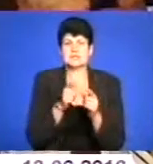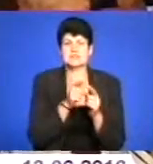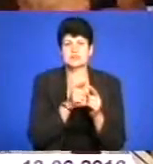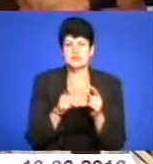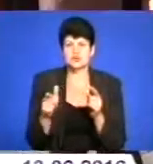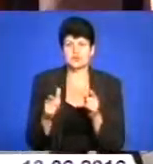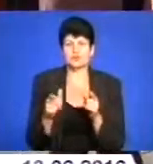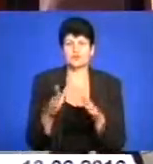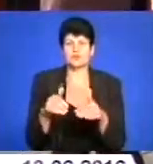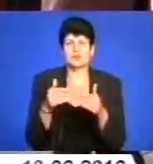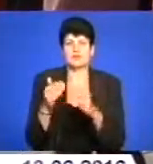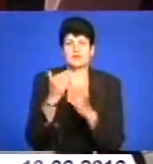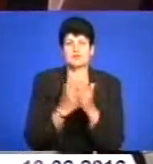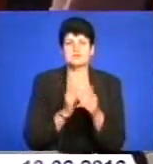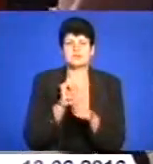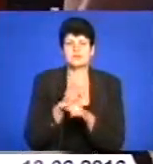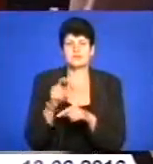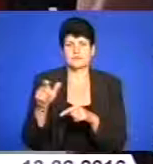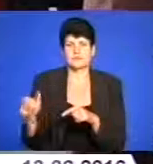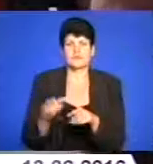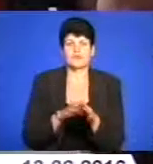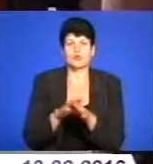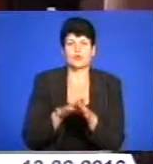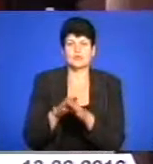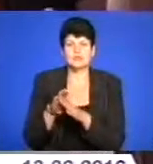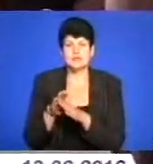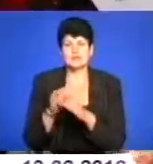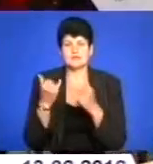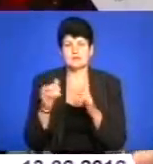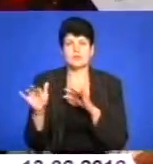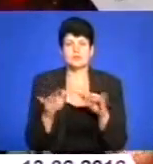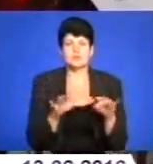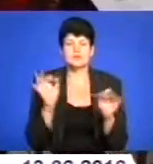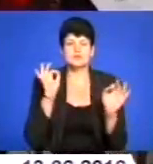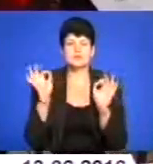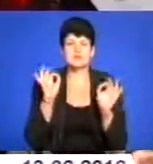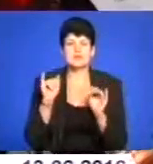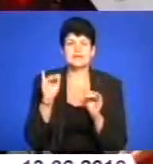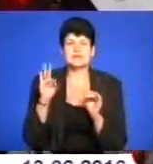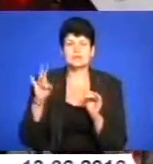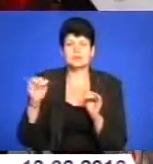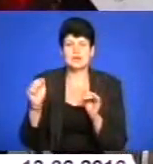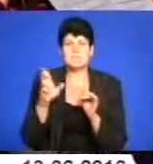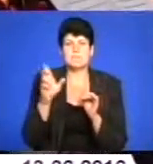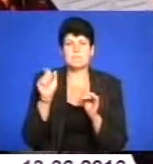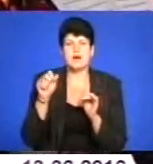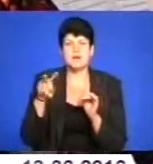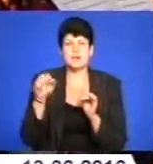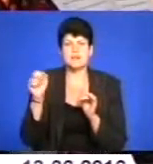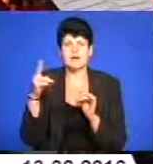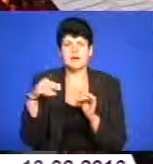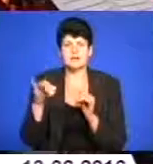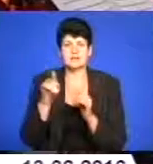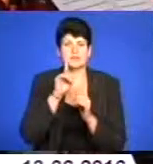замовлення глядачів. Цього разу у виконанні Галицького камерного оркестру звучали інструментальні варіанти балади, що є